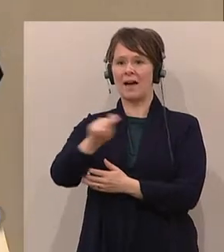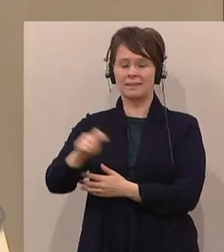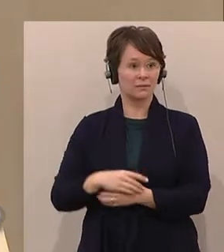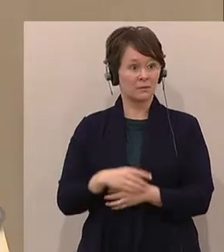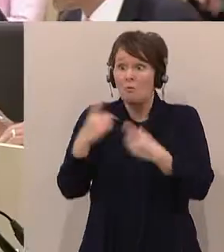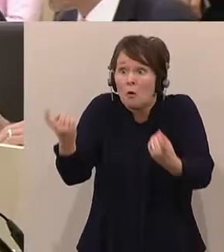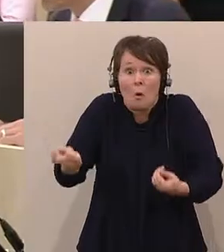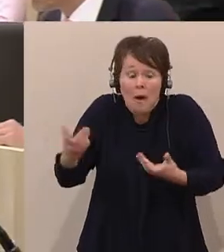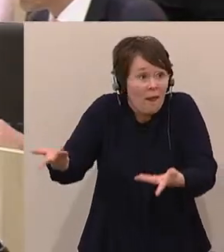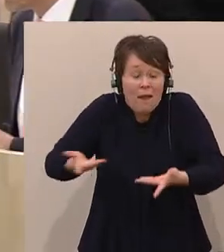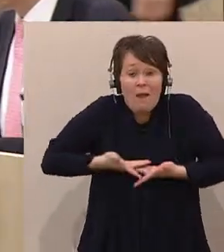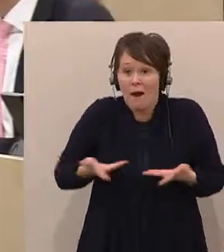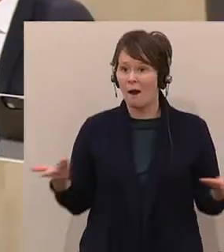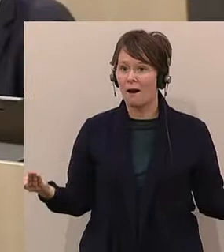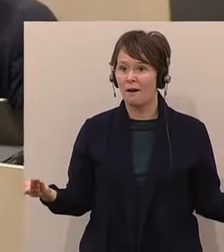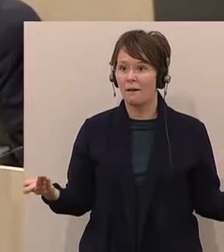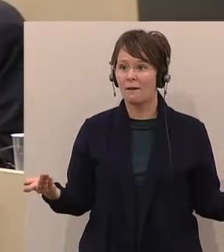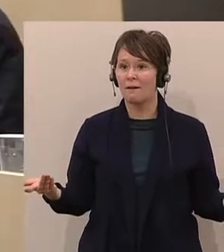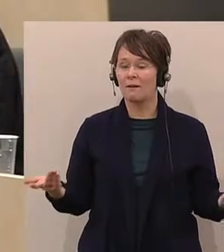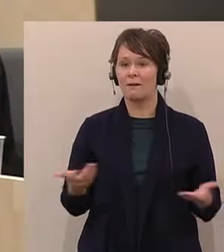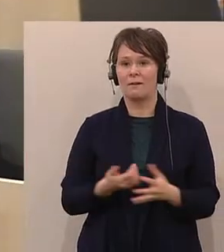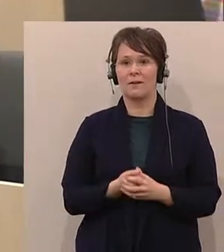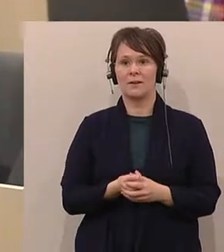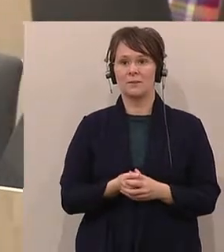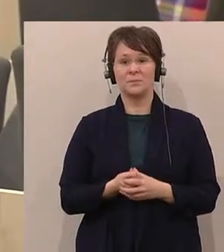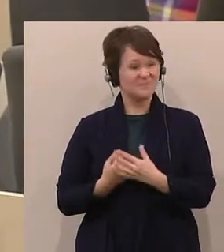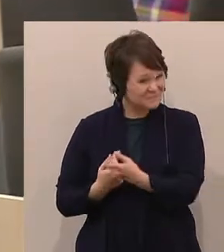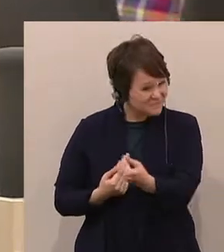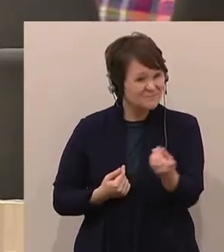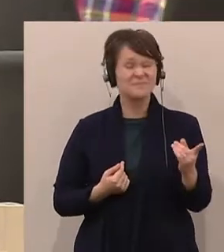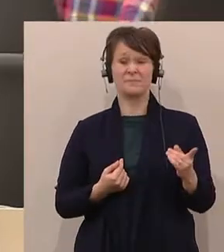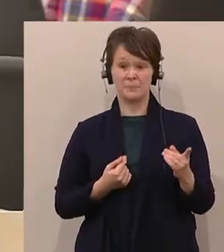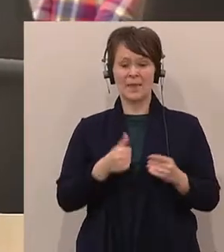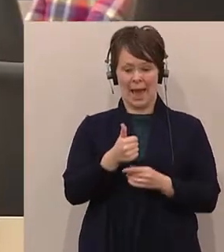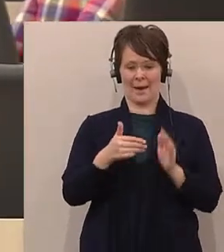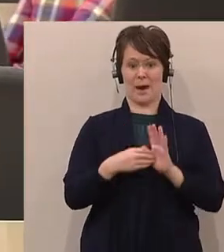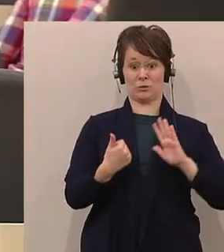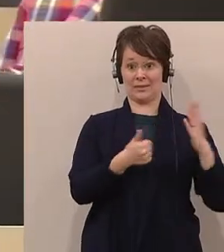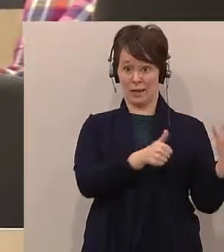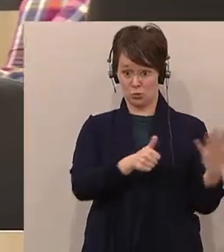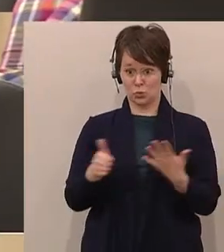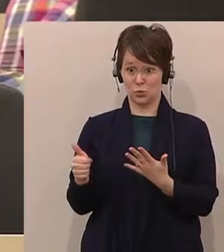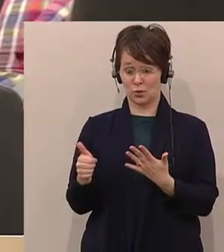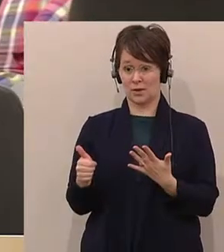kriegen Sie die denn her? rechnen Sie diese 1.600...